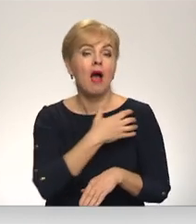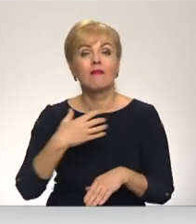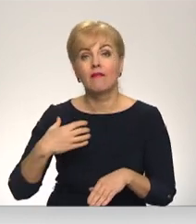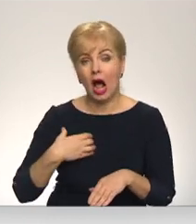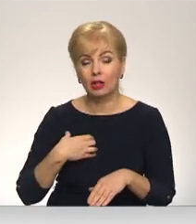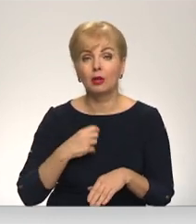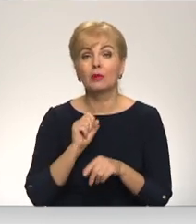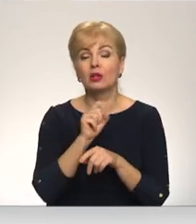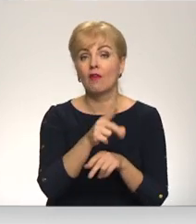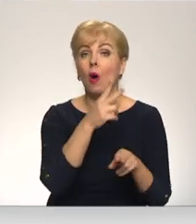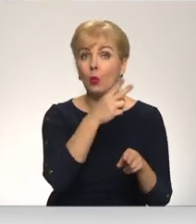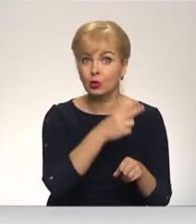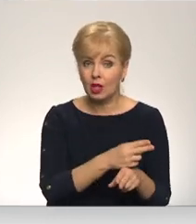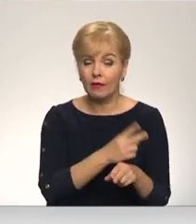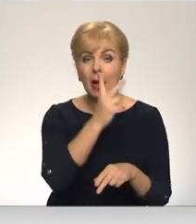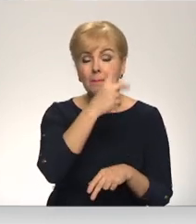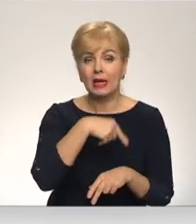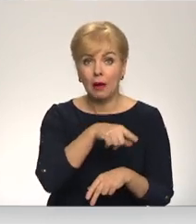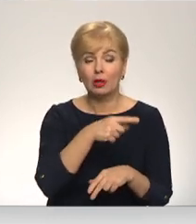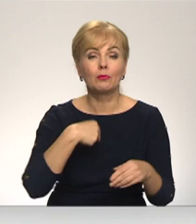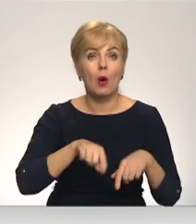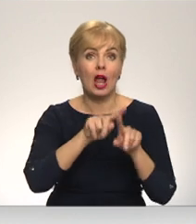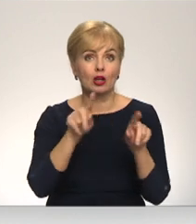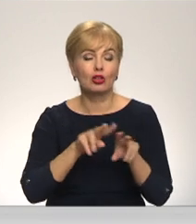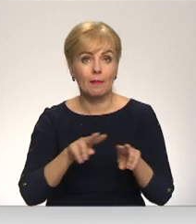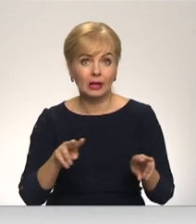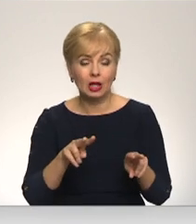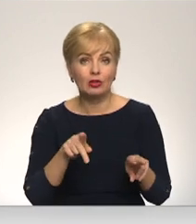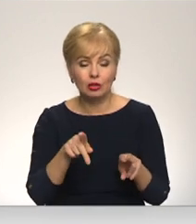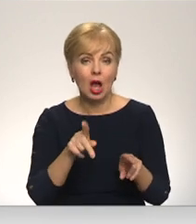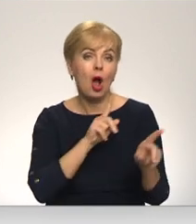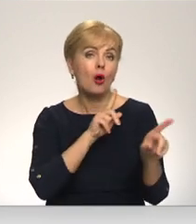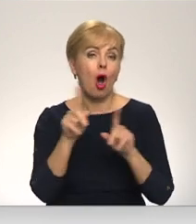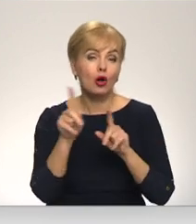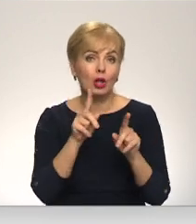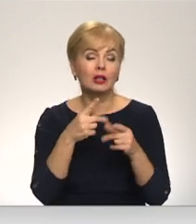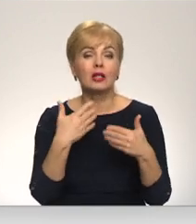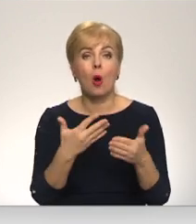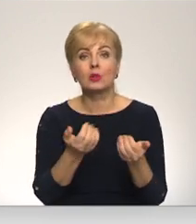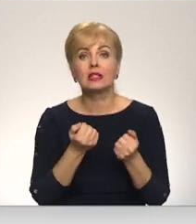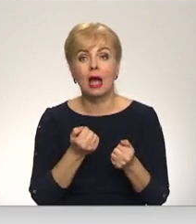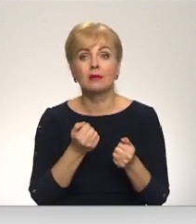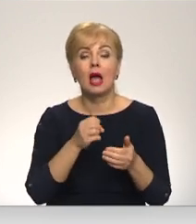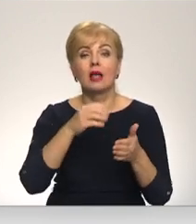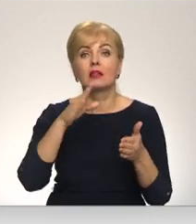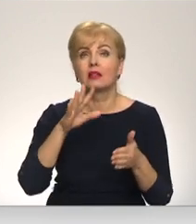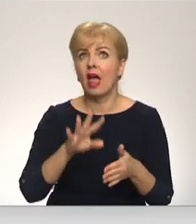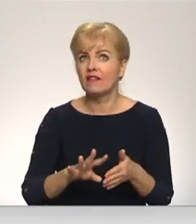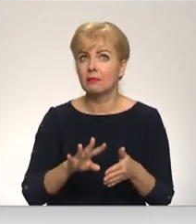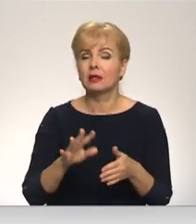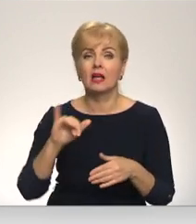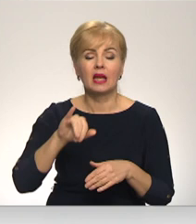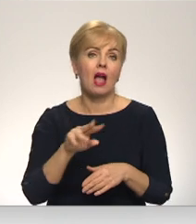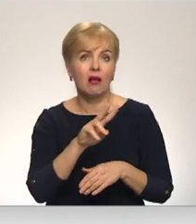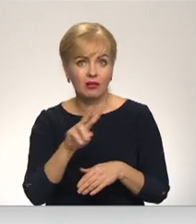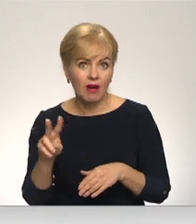dev uzdevumu. Pieprasījumu no Iepšķētu ministrijas apgādes koordinatoriem mēs saņēmām 19. janvārī,